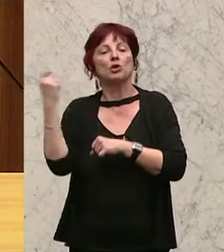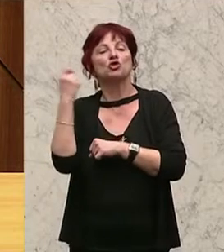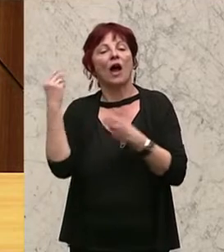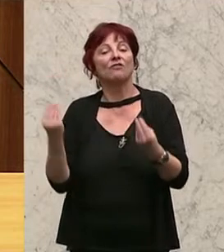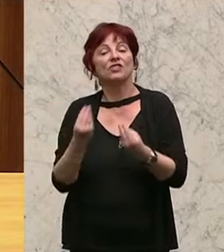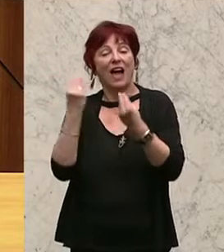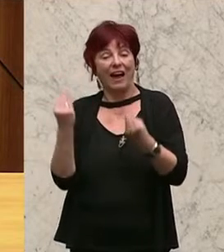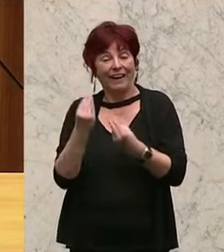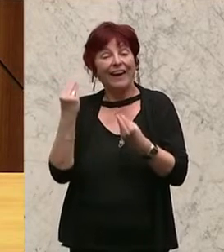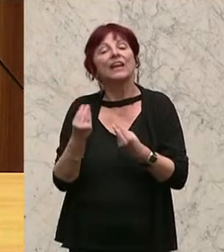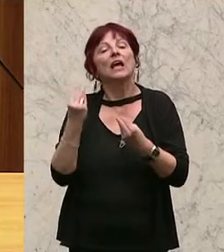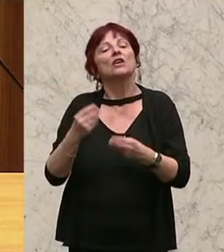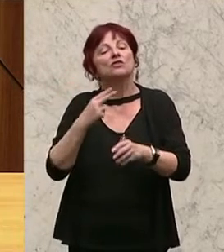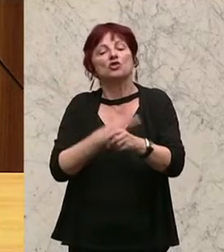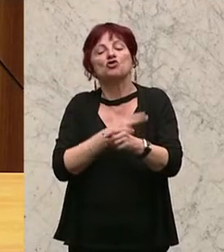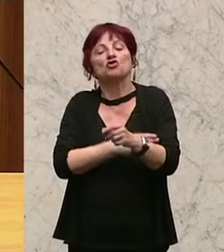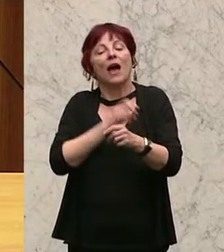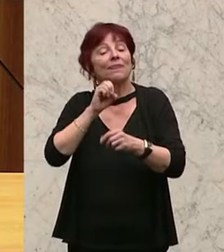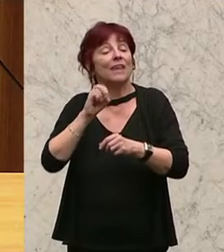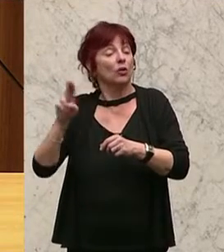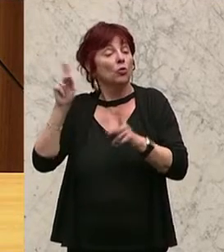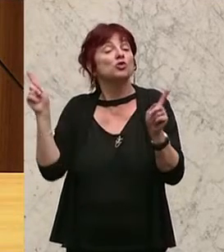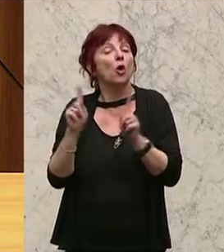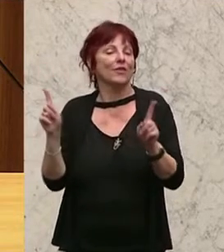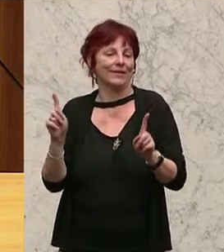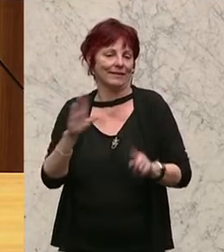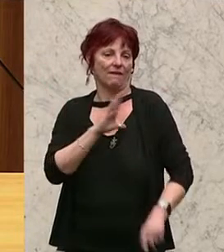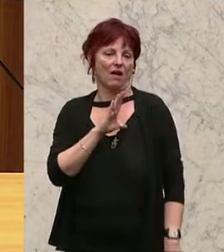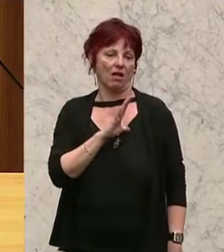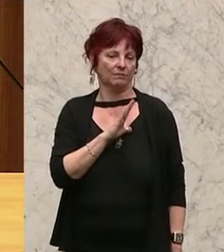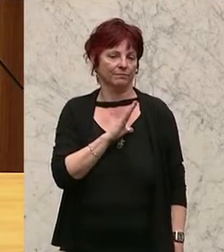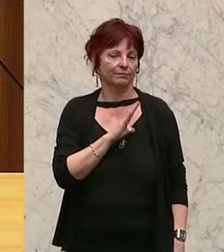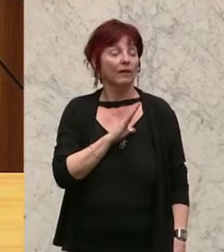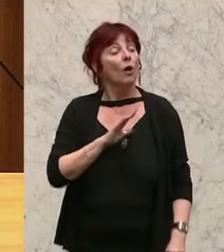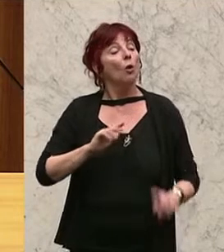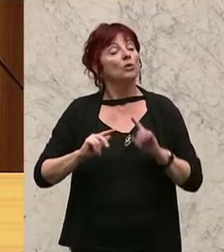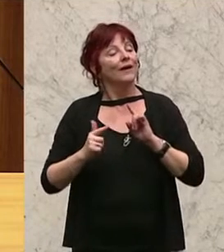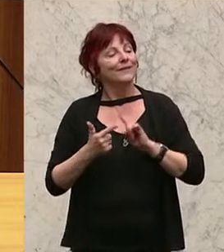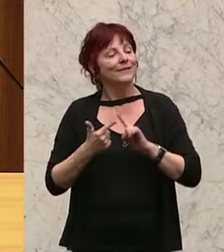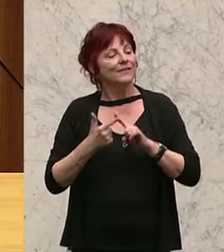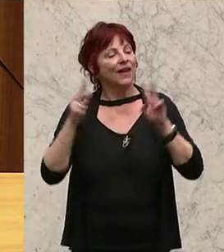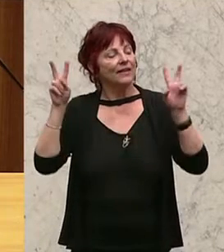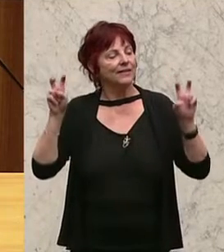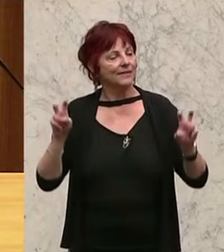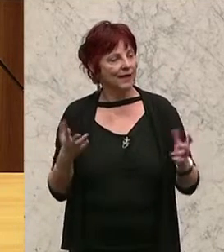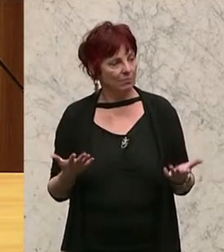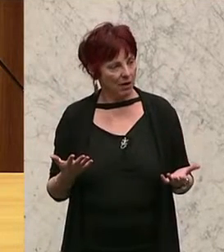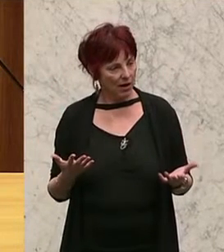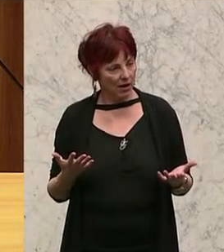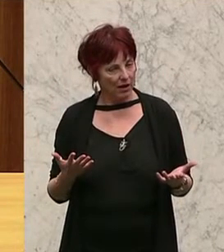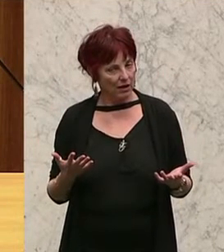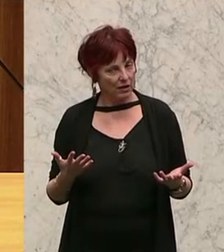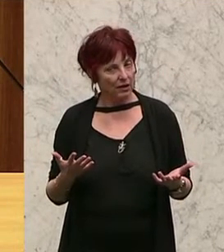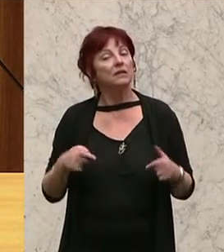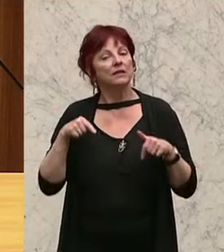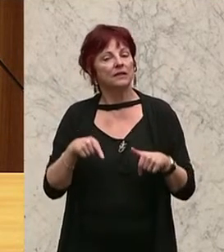nicht zu gefährden. Und wir haben auch noch ein zweites Thema, das jetzt hier in diesem Tagesordnungspunkt zu behandeln ist.